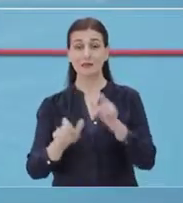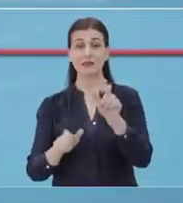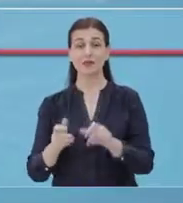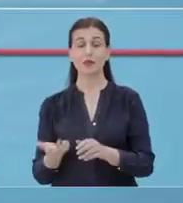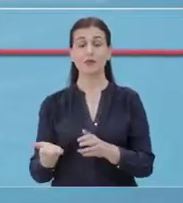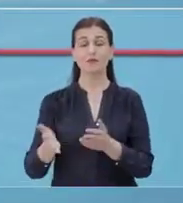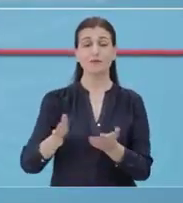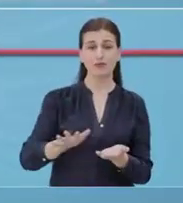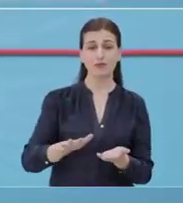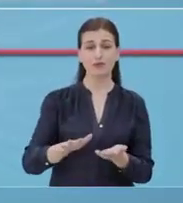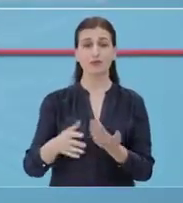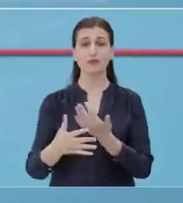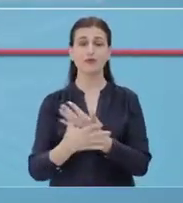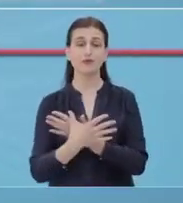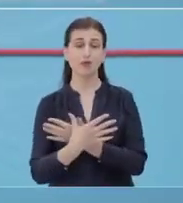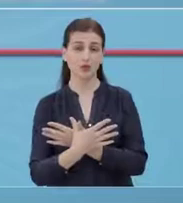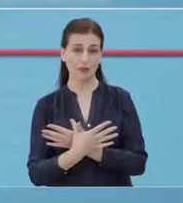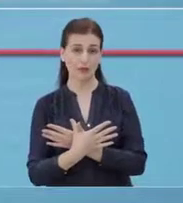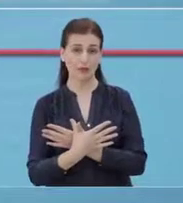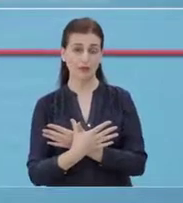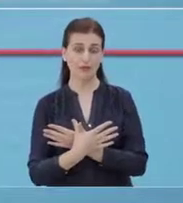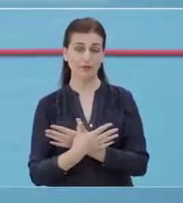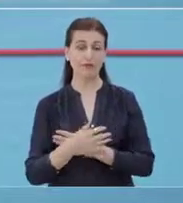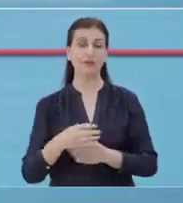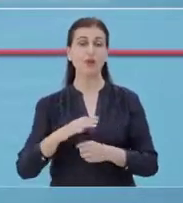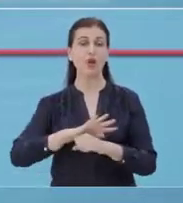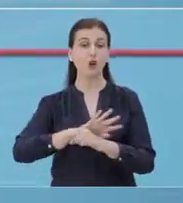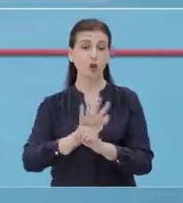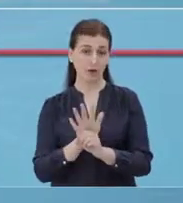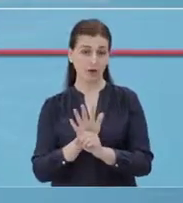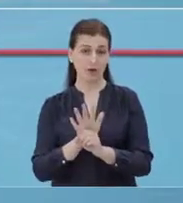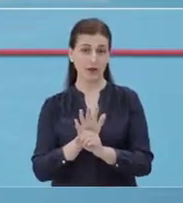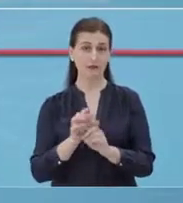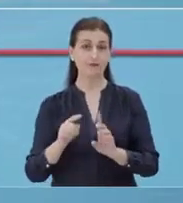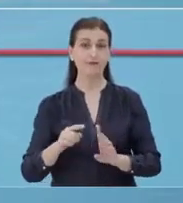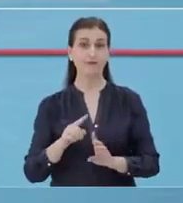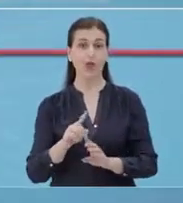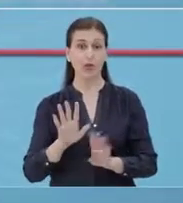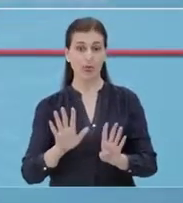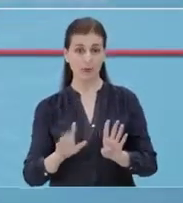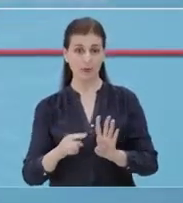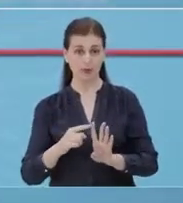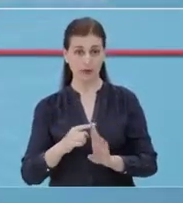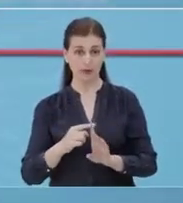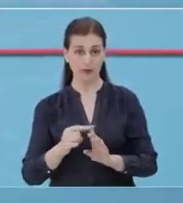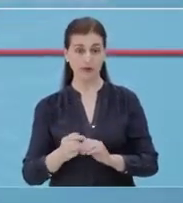total në Shqipëri kanë kumburjetën si rezultat i sëmundjes COVID-19.